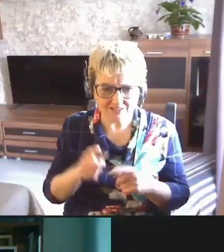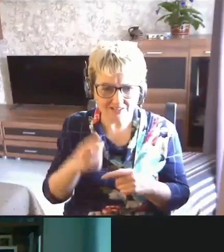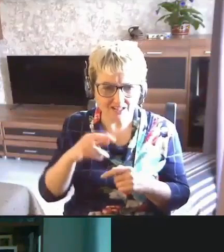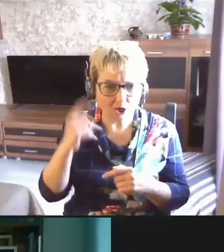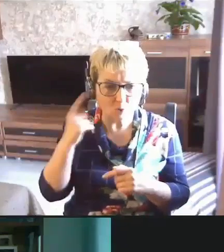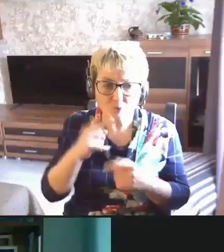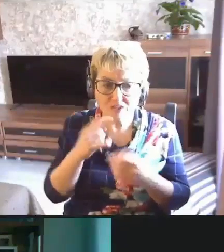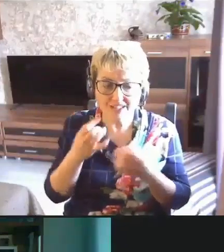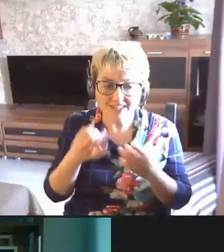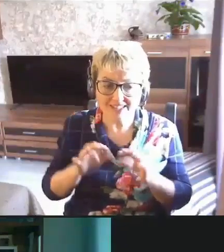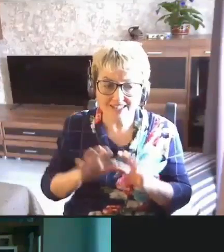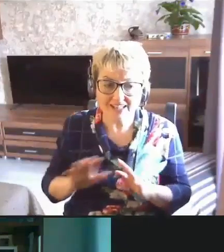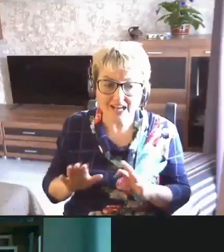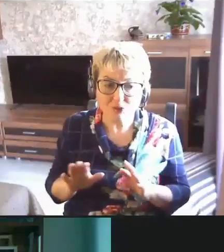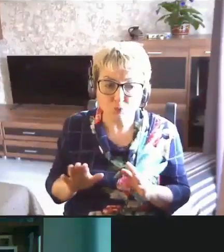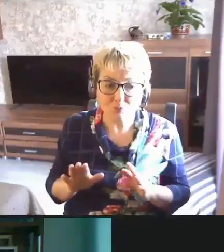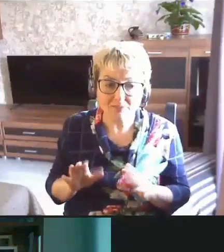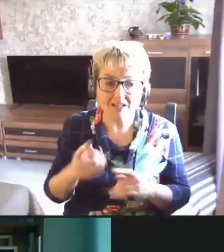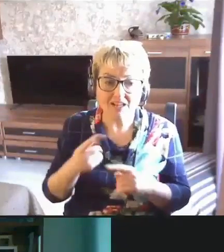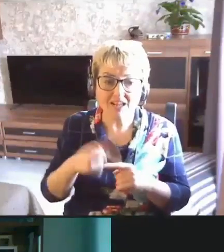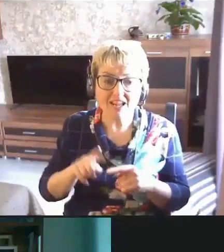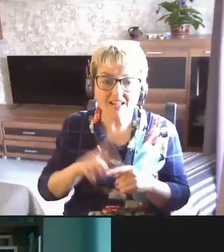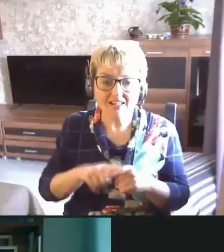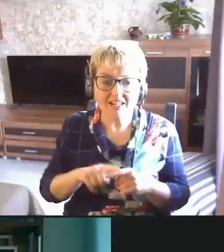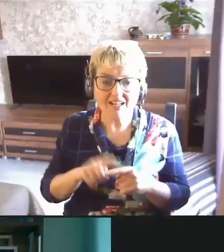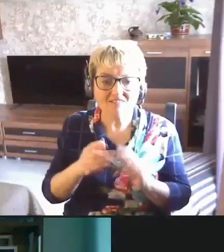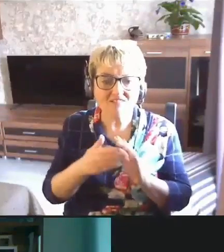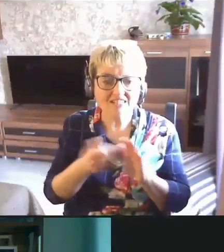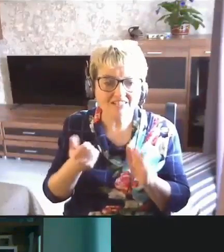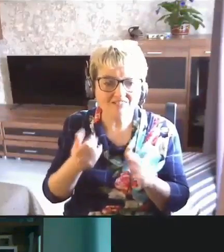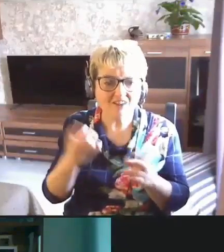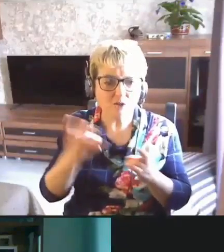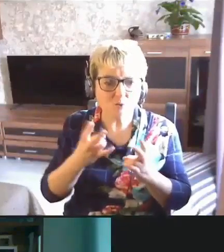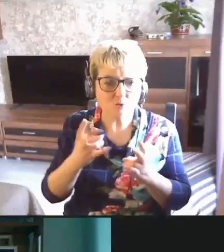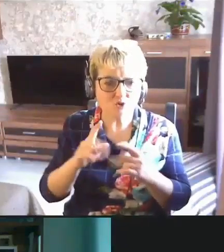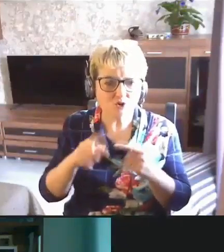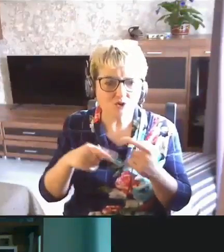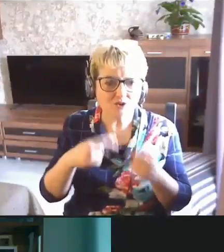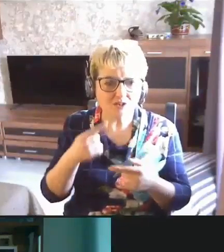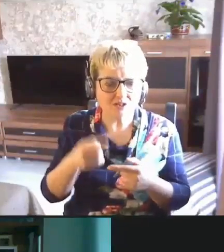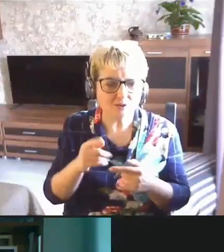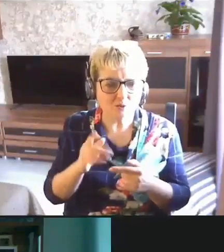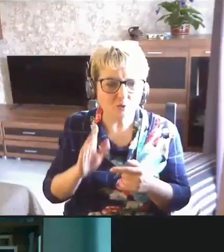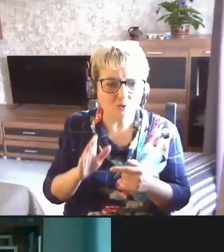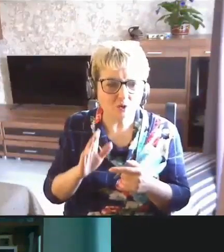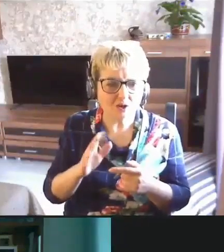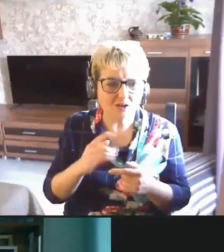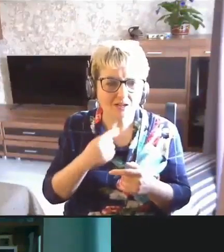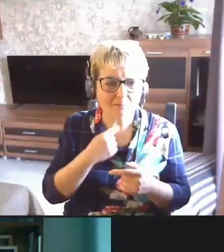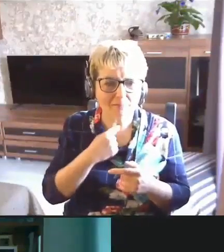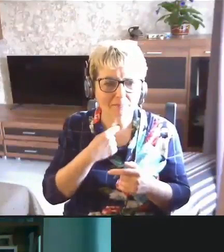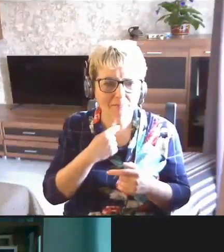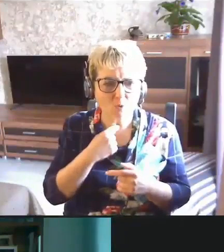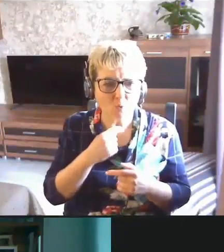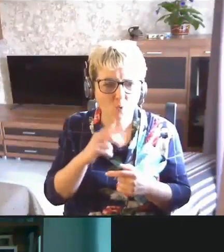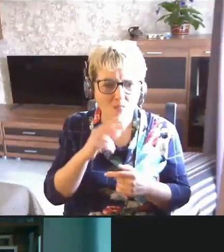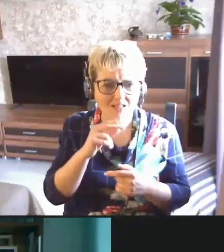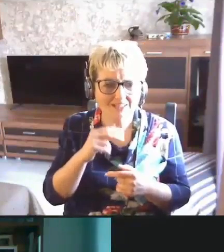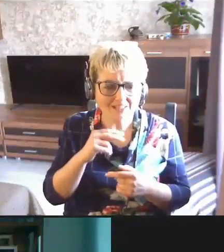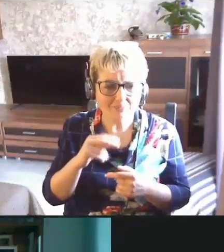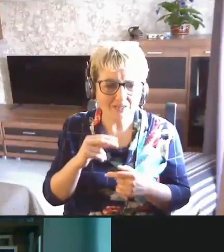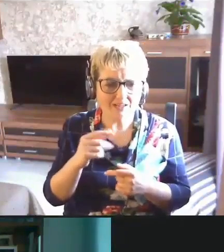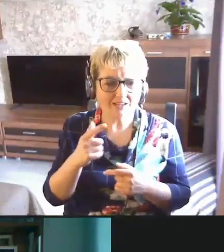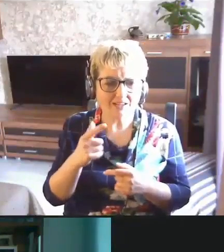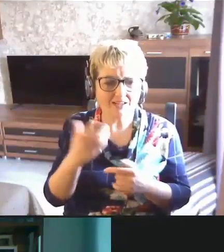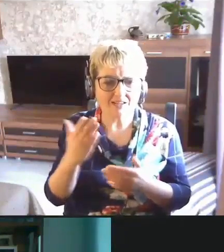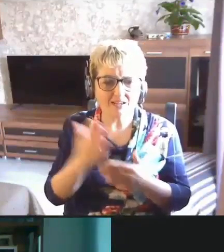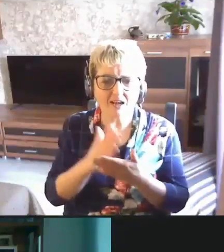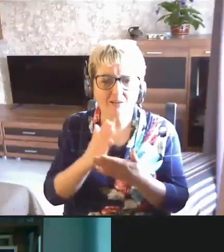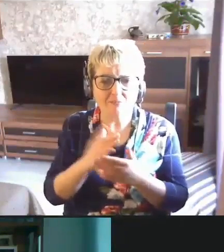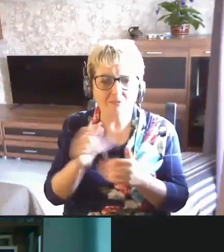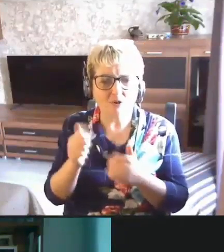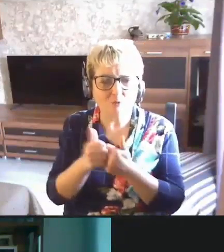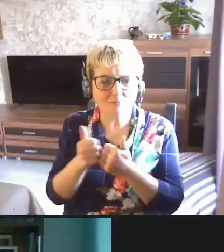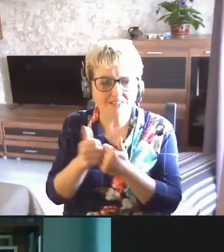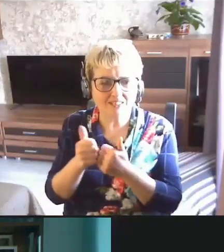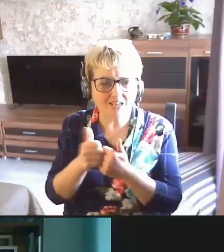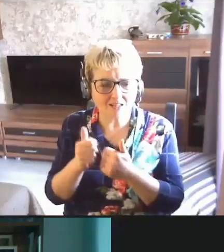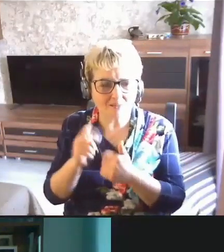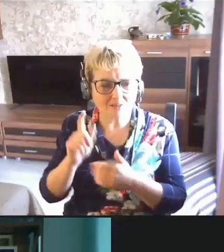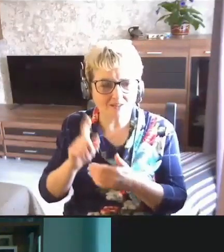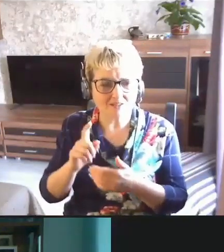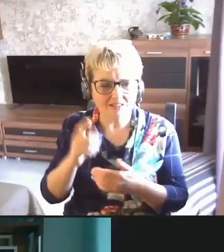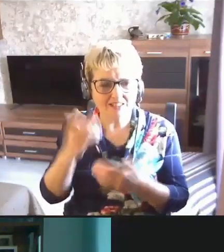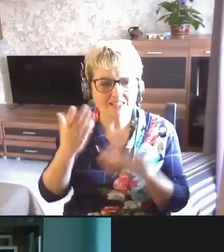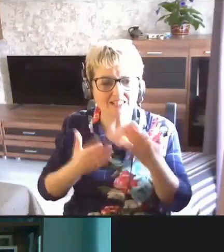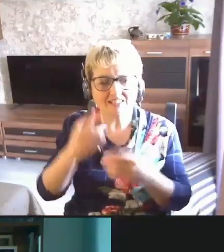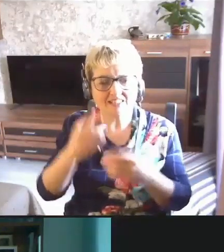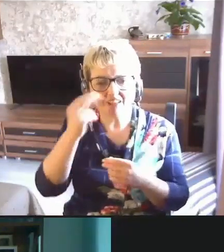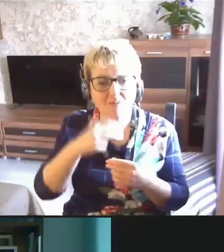глухих. Это вызывать надо только под средством голоса, естественно, если рядом с глухим есть